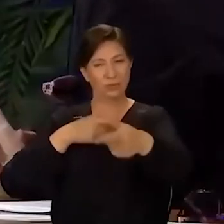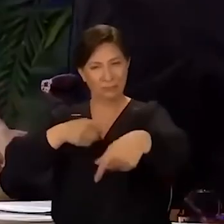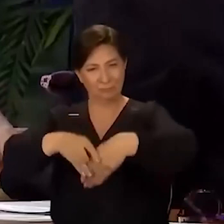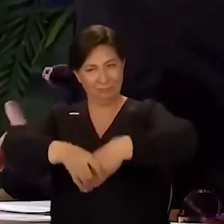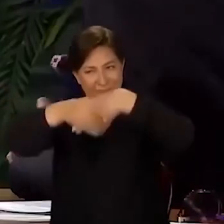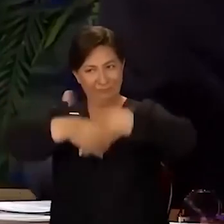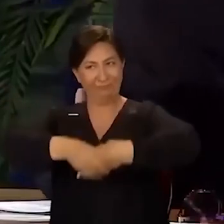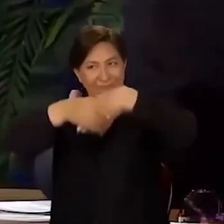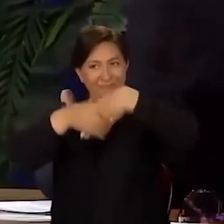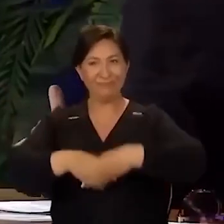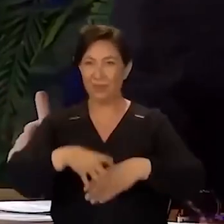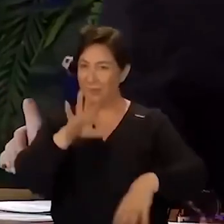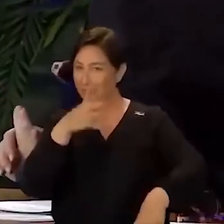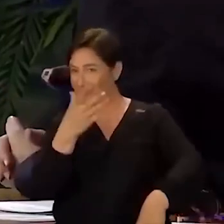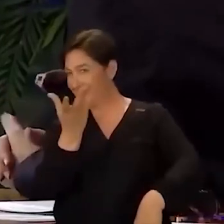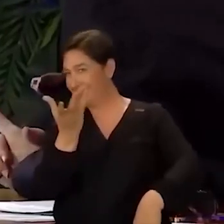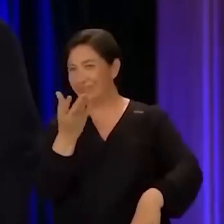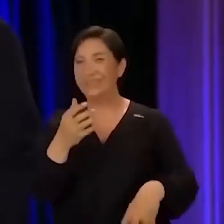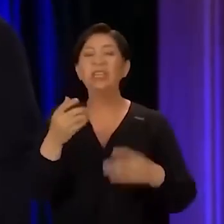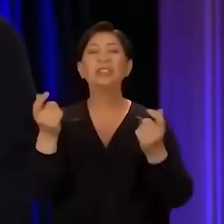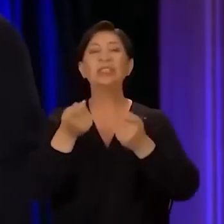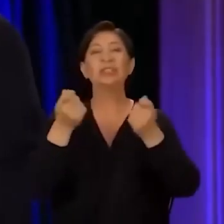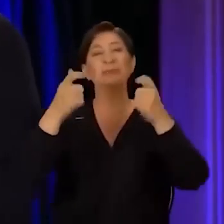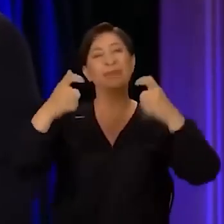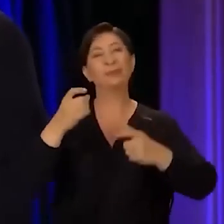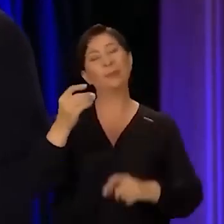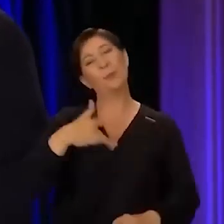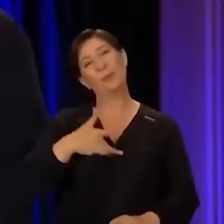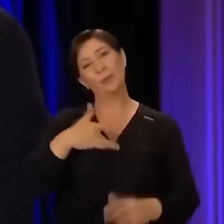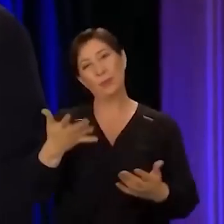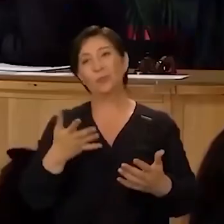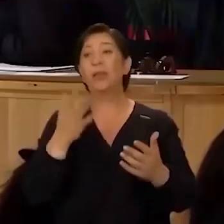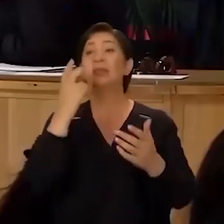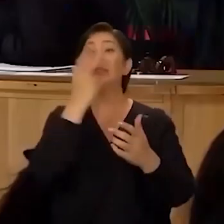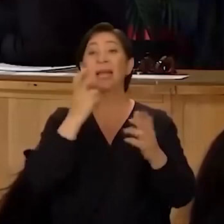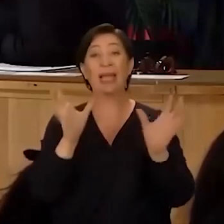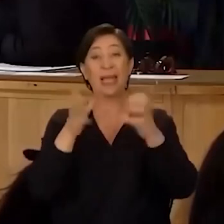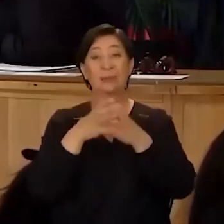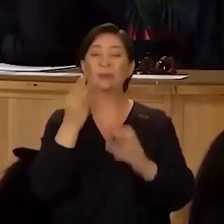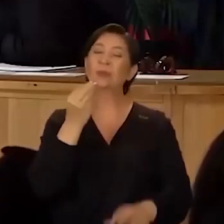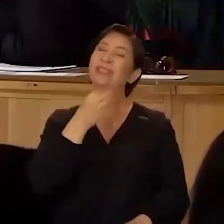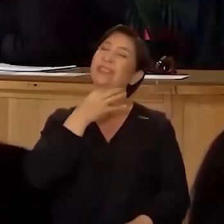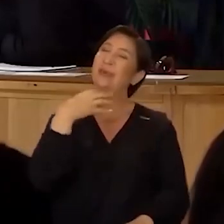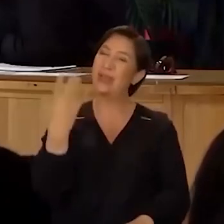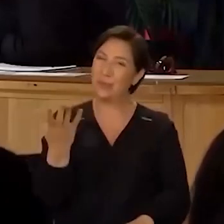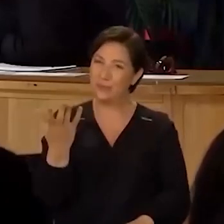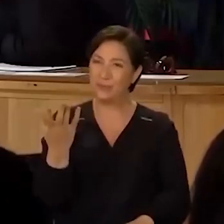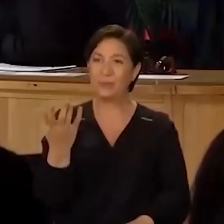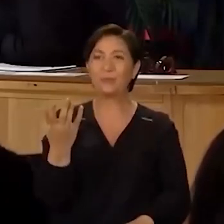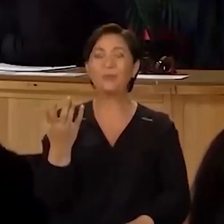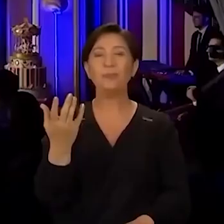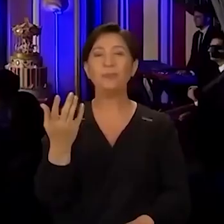falan öyle şeyler. Hay yarabbim ya. Çalıştığım mekandan çok memnunum. Bu arada orkestra arkadaşlarıma da çok teşekkür ediyorum.